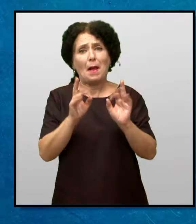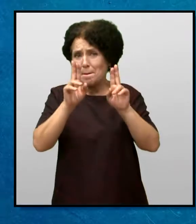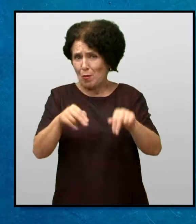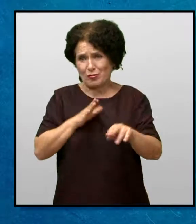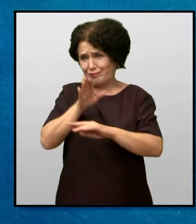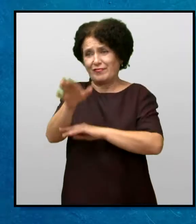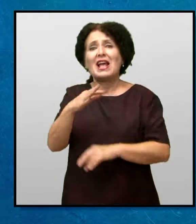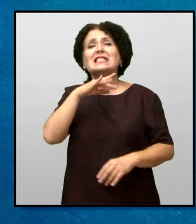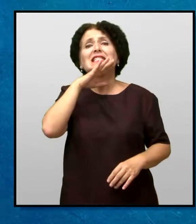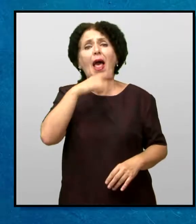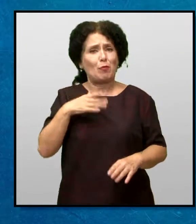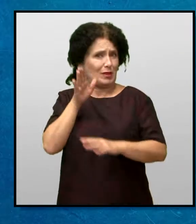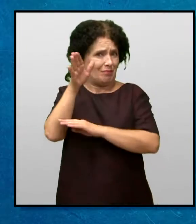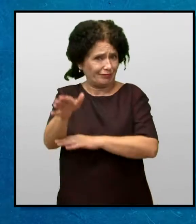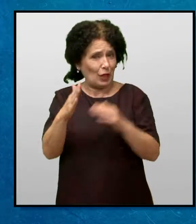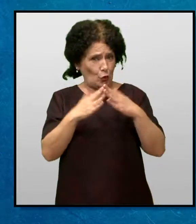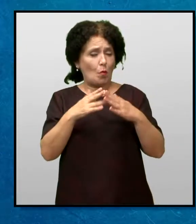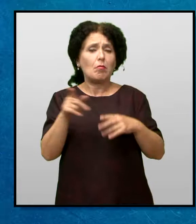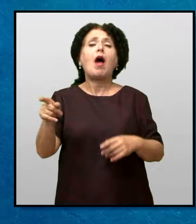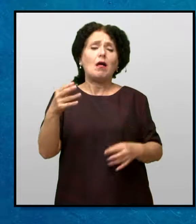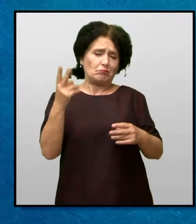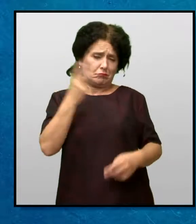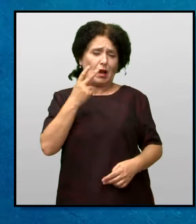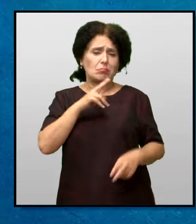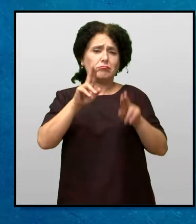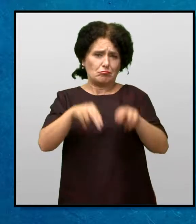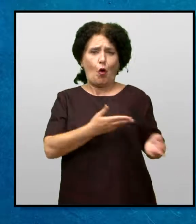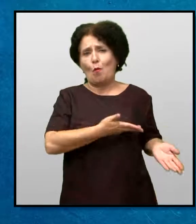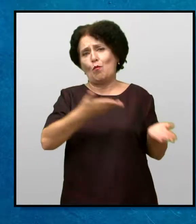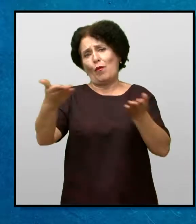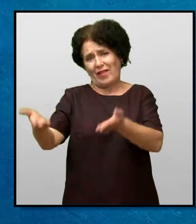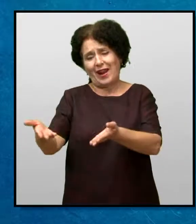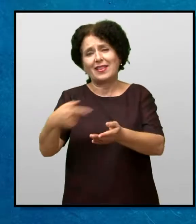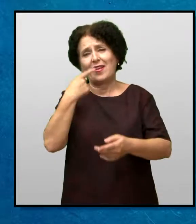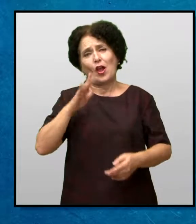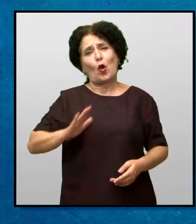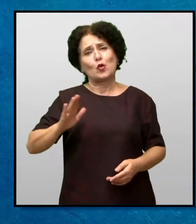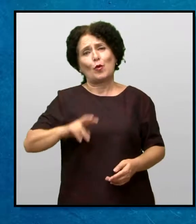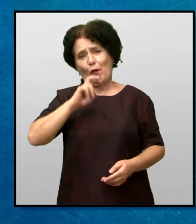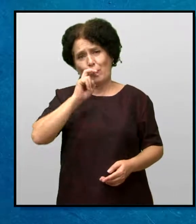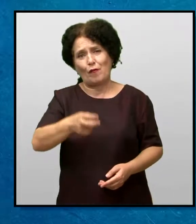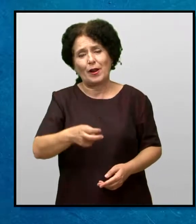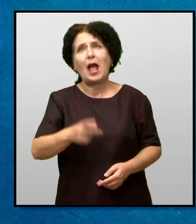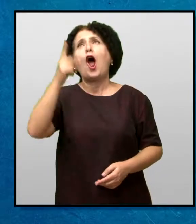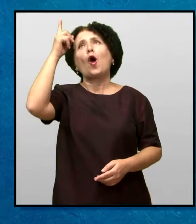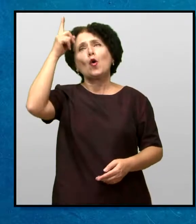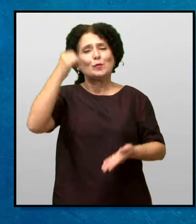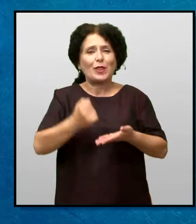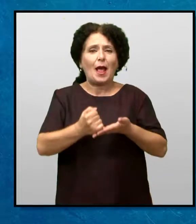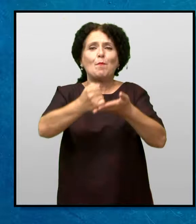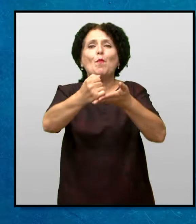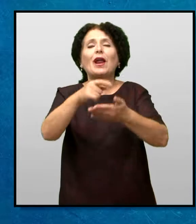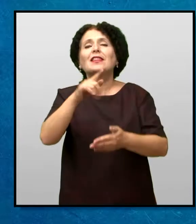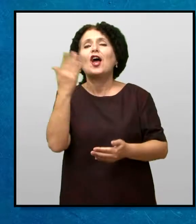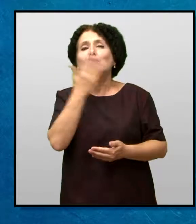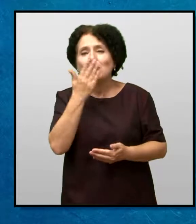Може ли да дојдам в сабота? Се разбира Можеш Одговори госпоге Еванс И господ Нека ти